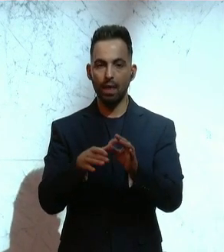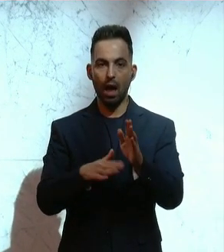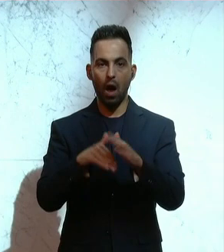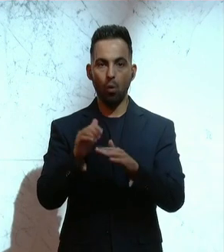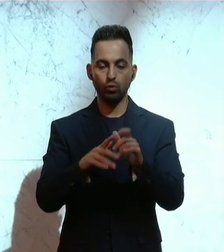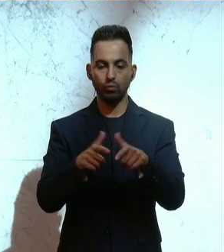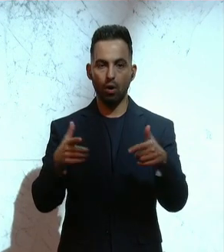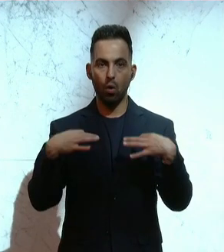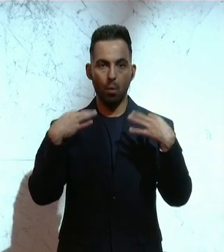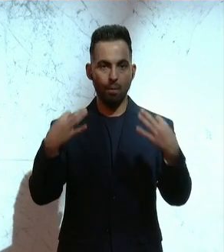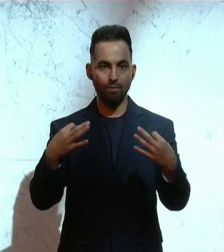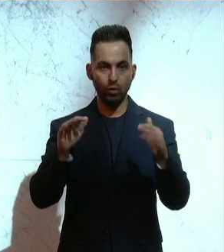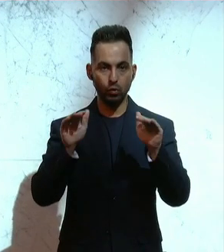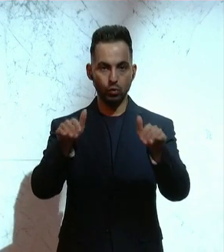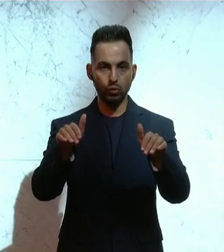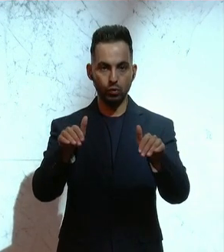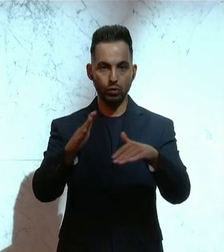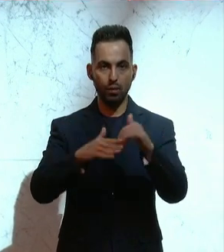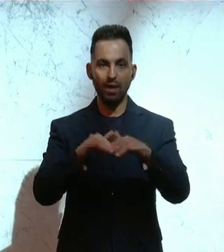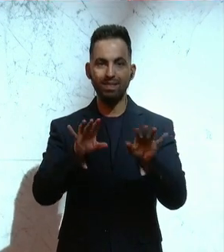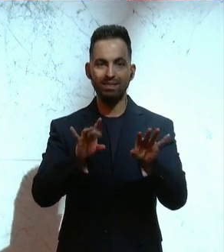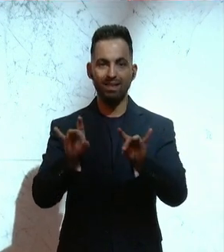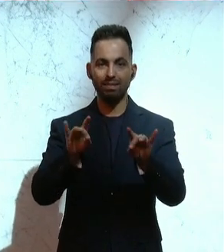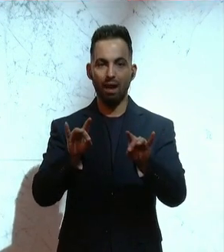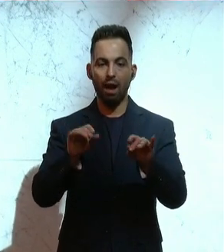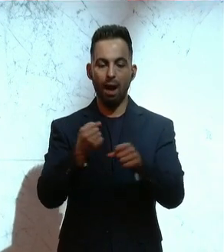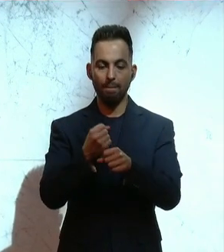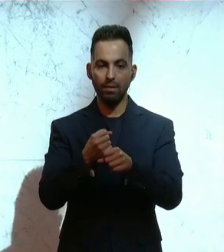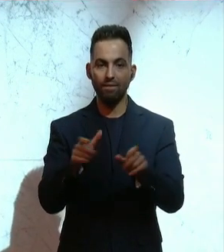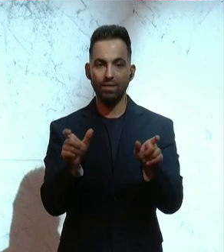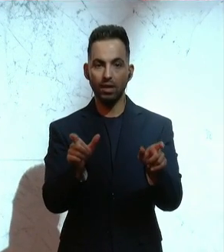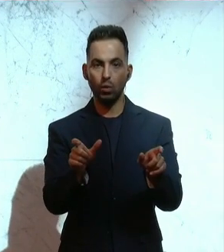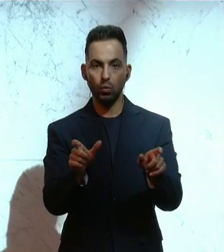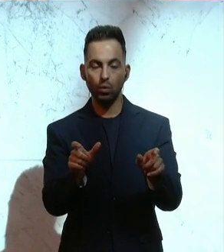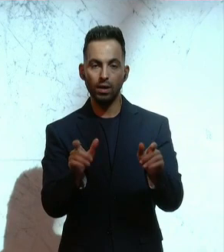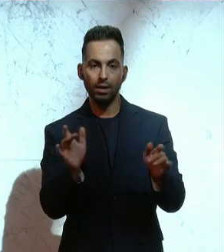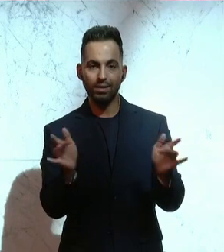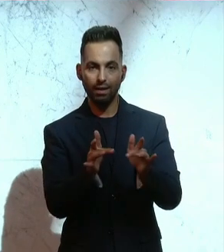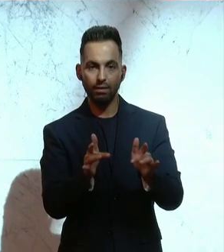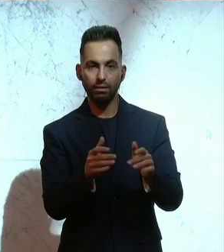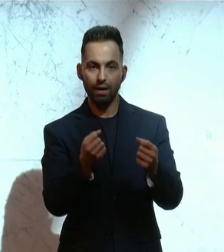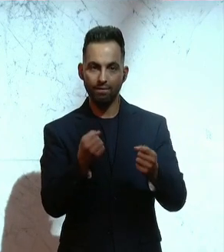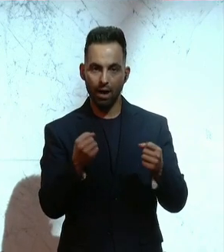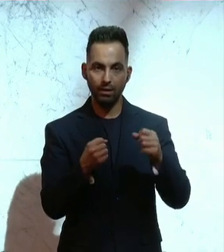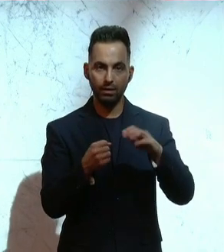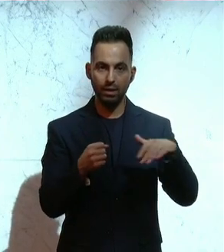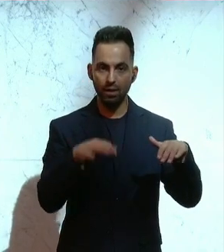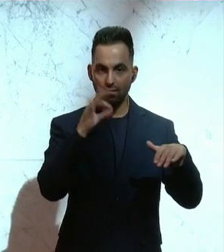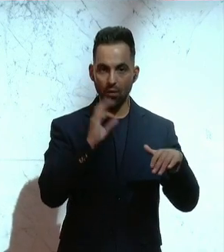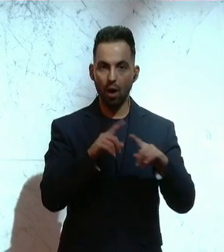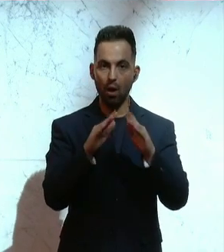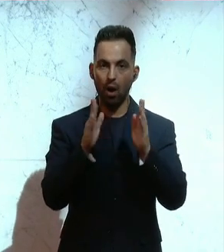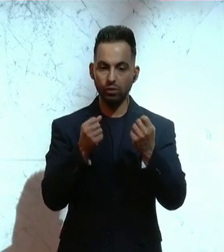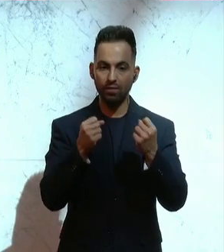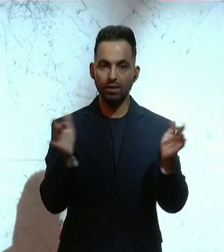opferschutzorientierter Täterarbeit zur Verhinderung von Gewalt an Frauen und Kindern sowie häuslicher Gewalt eine Frist